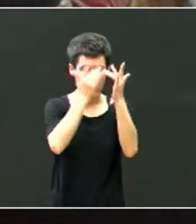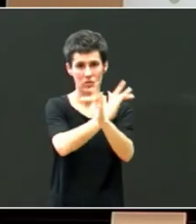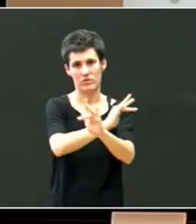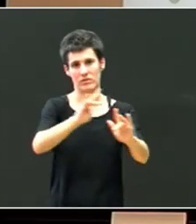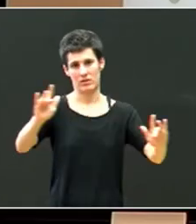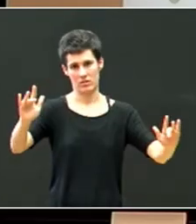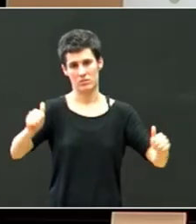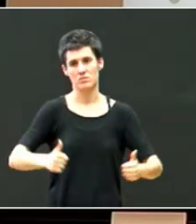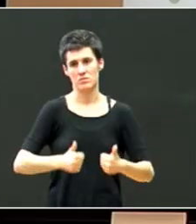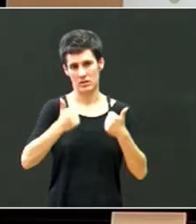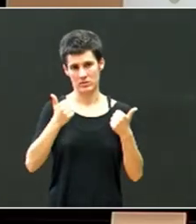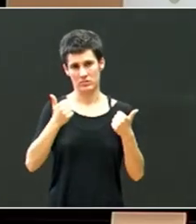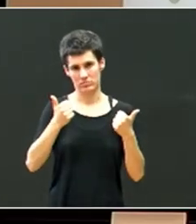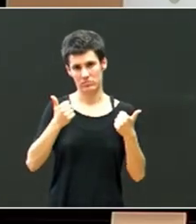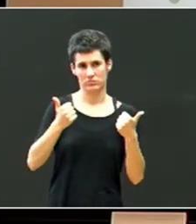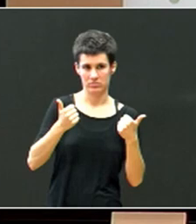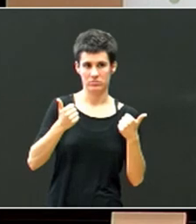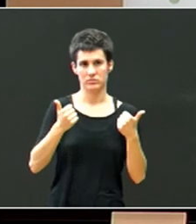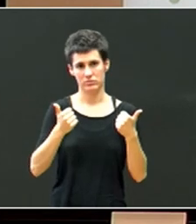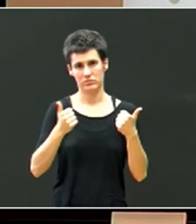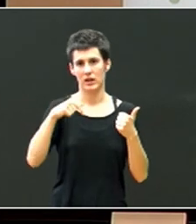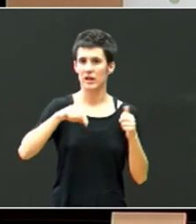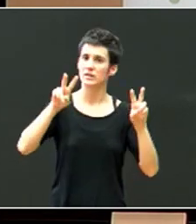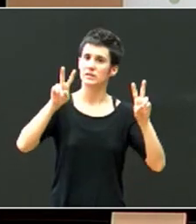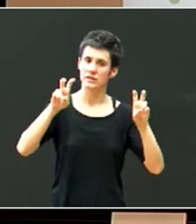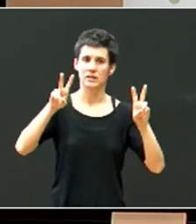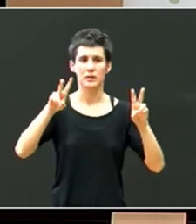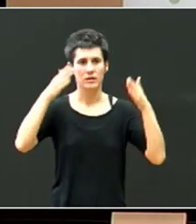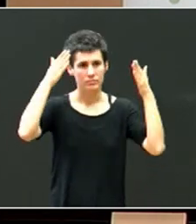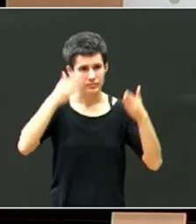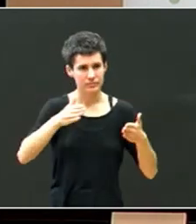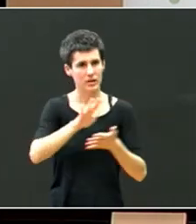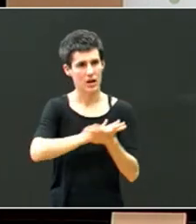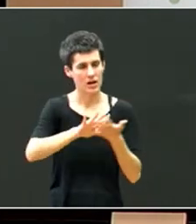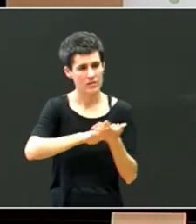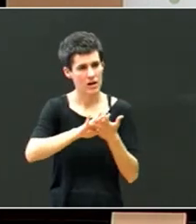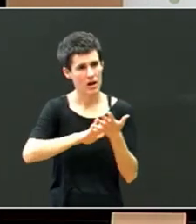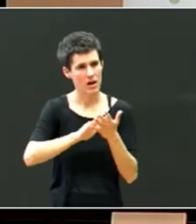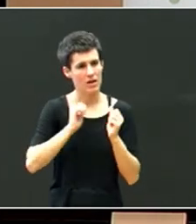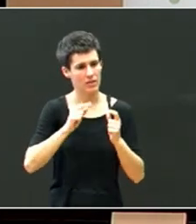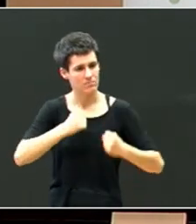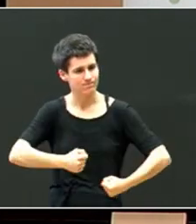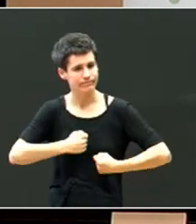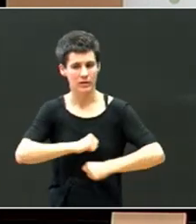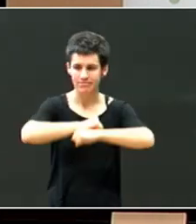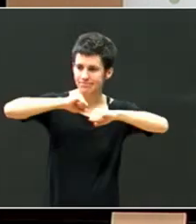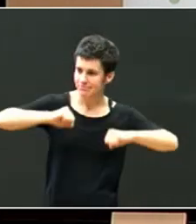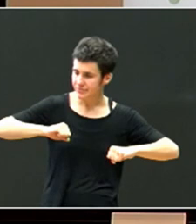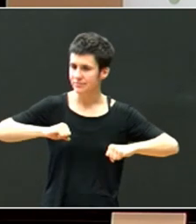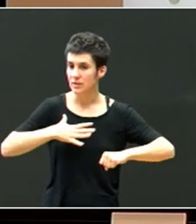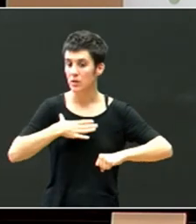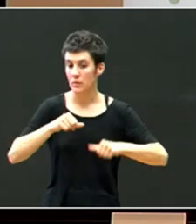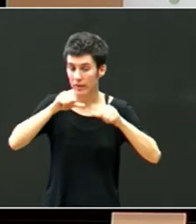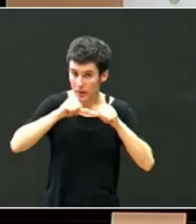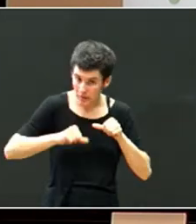behar bada, eta gai honi, barreparatu, indarra mon, eta enbetik aurrera, bai behar bada, ibilbide,